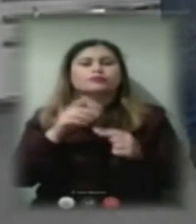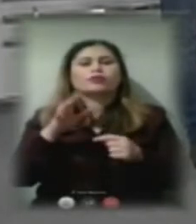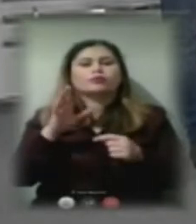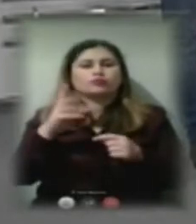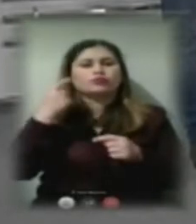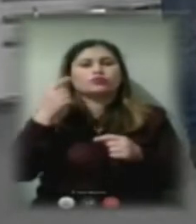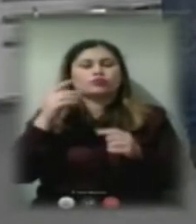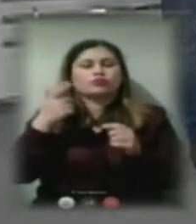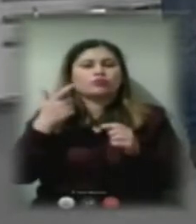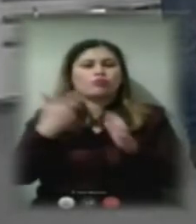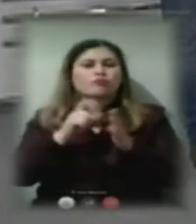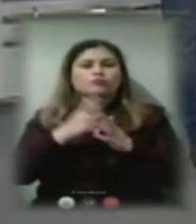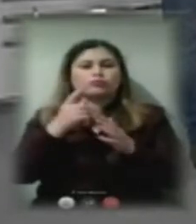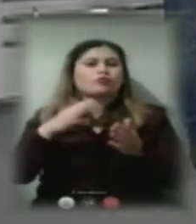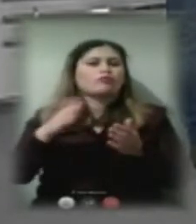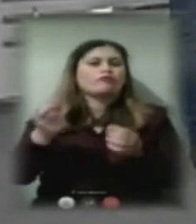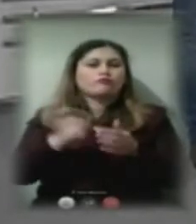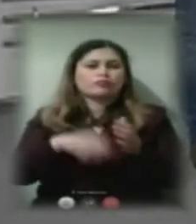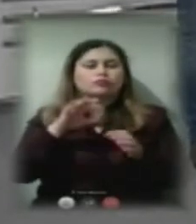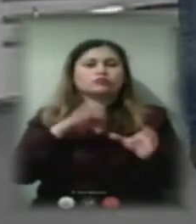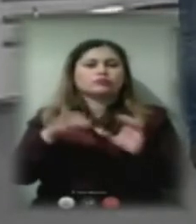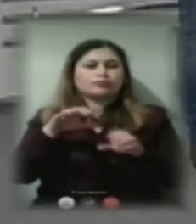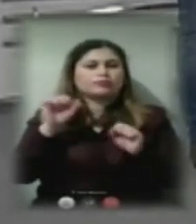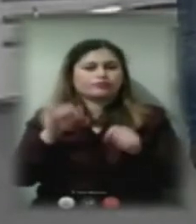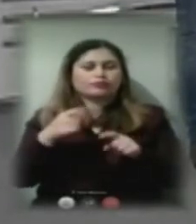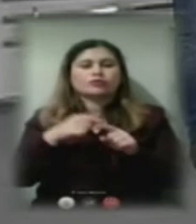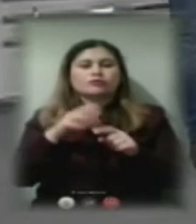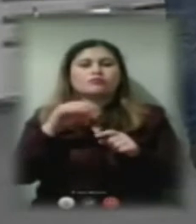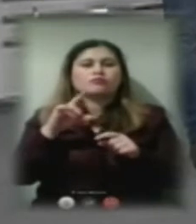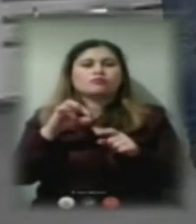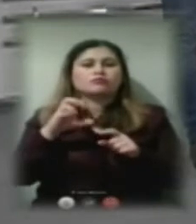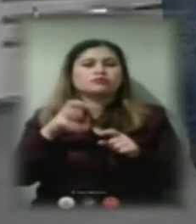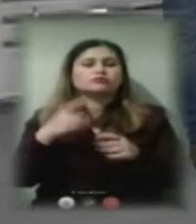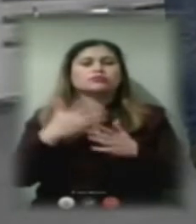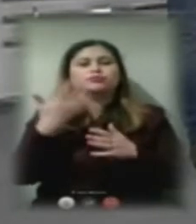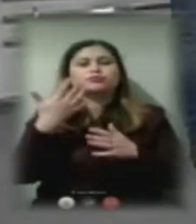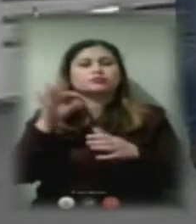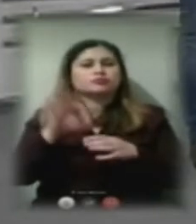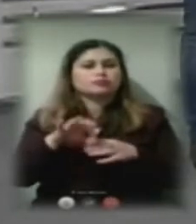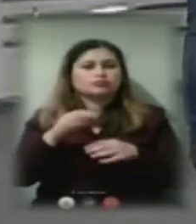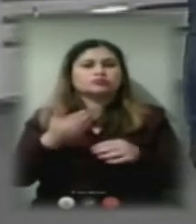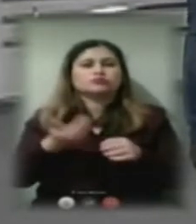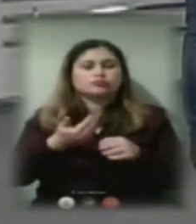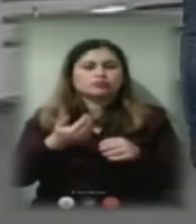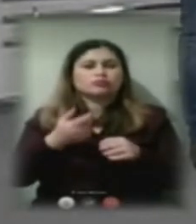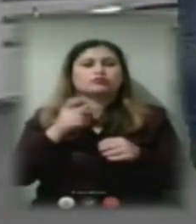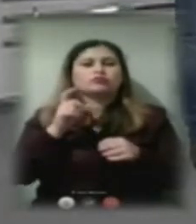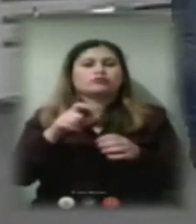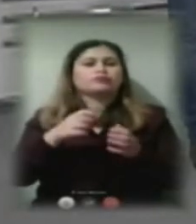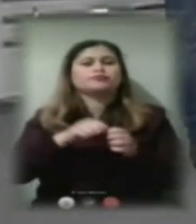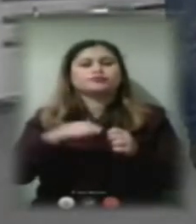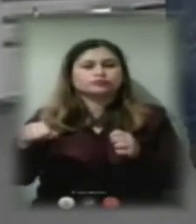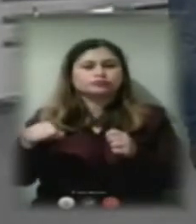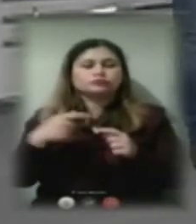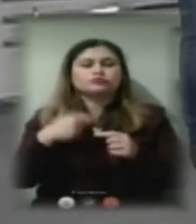теплопостачання. І ви сказали про те, що є механізм, коли 50% жителів будинку відключились. Ось такий будинок у нас